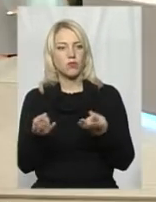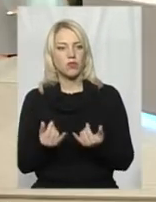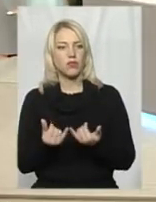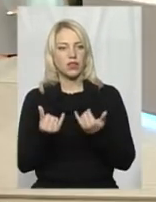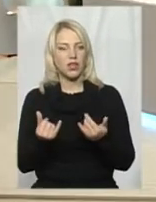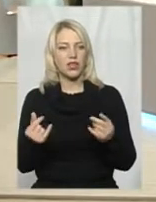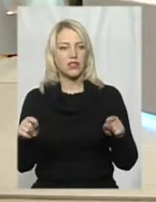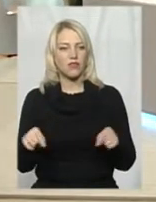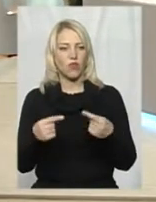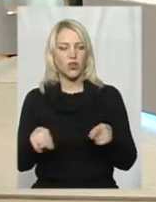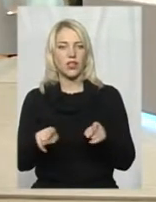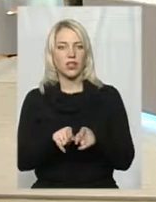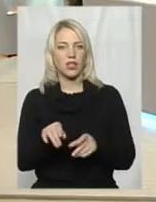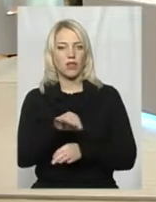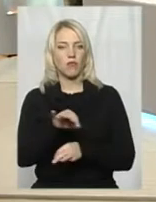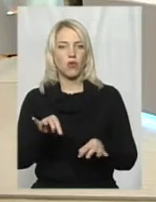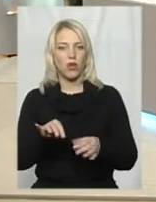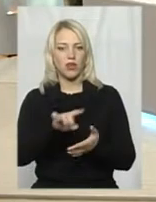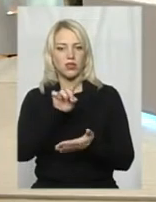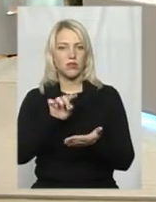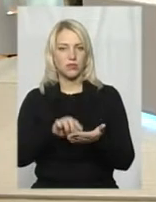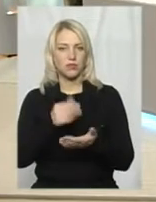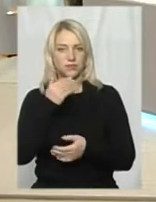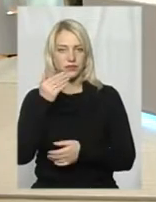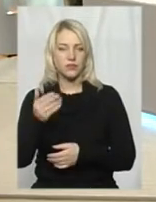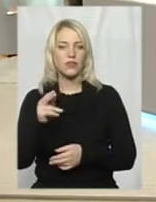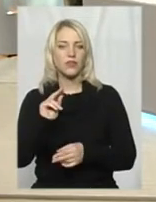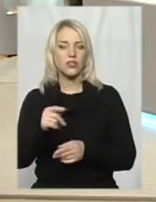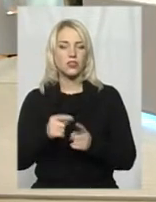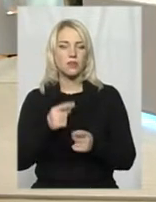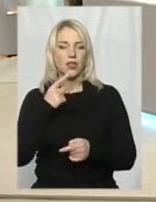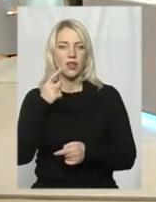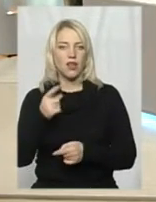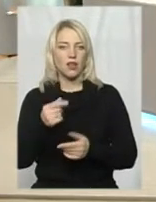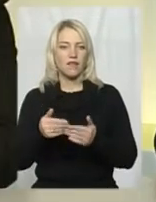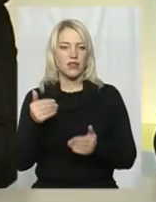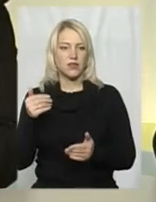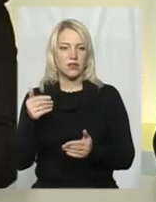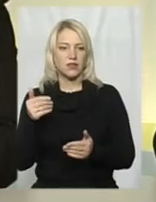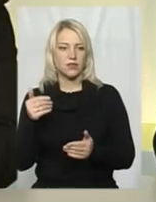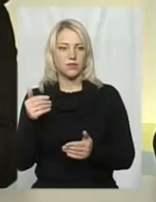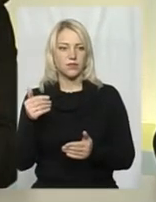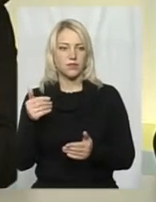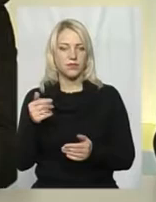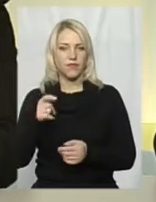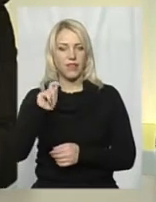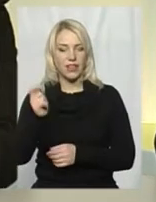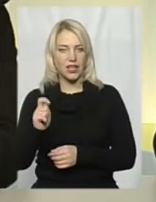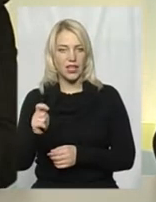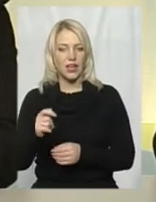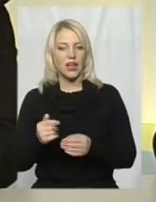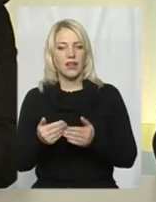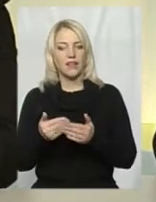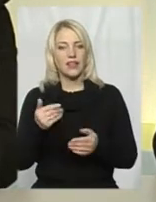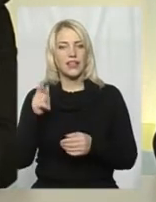створення ось таких проєктів? Чим далі від війни, від тих